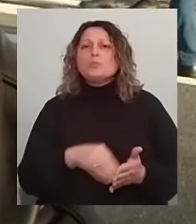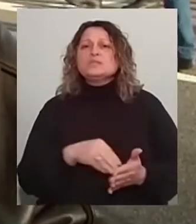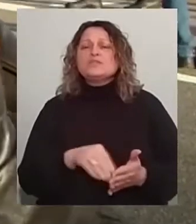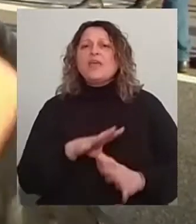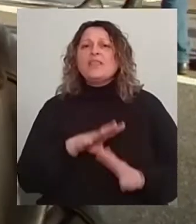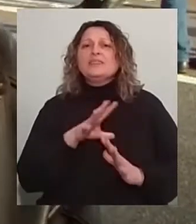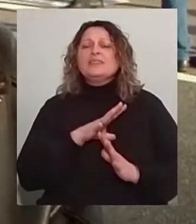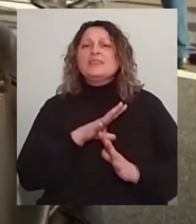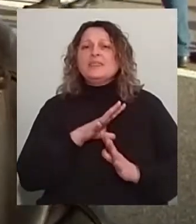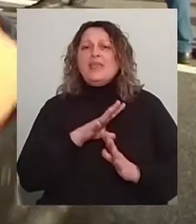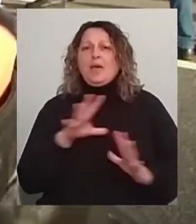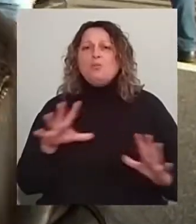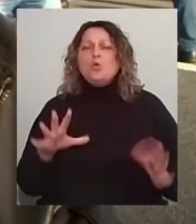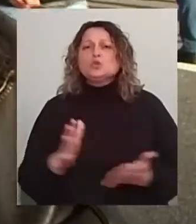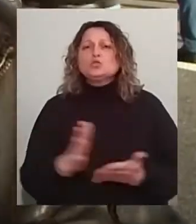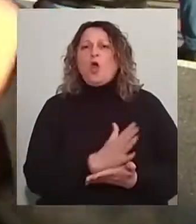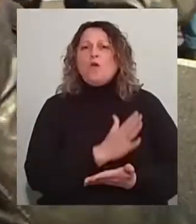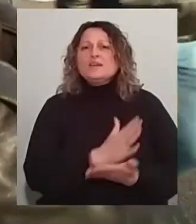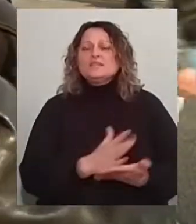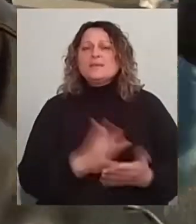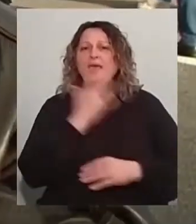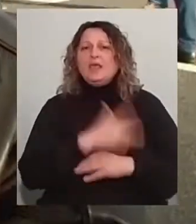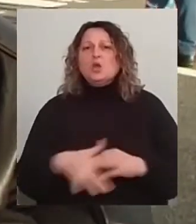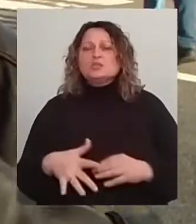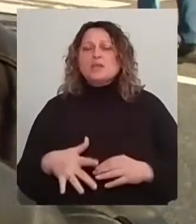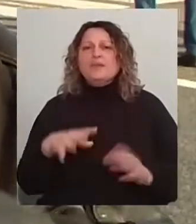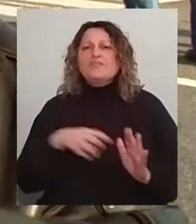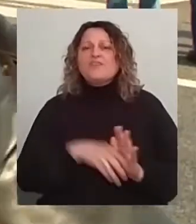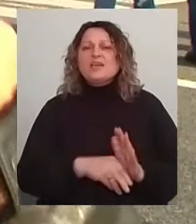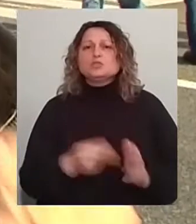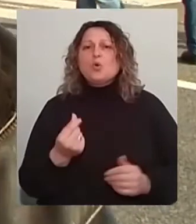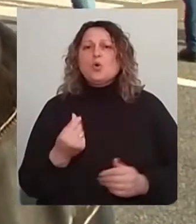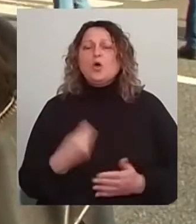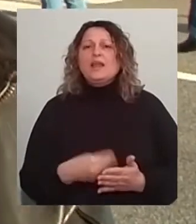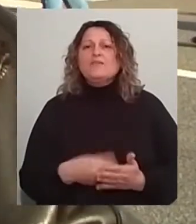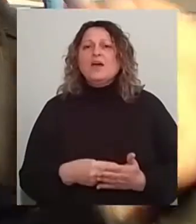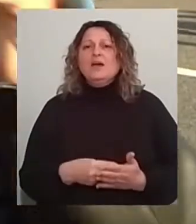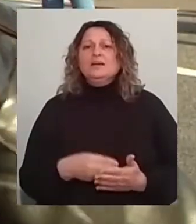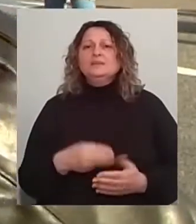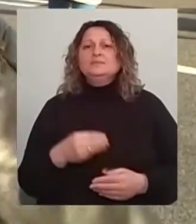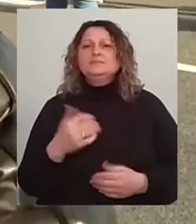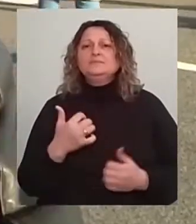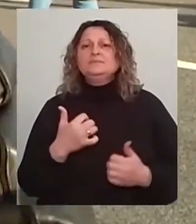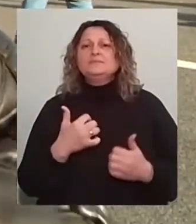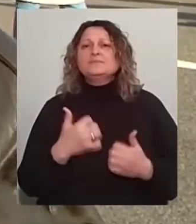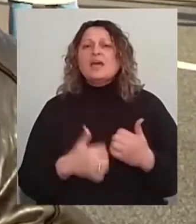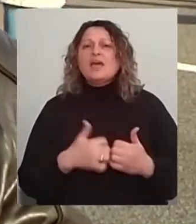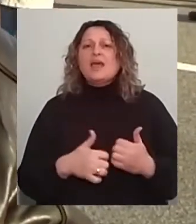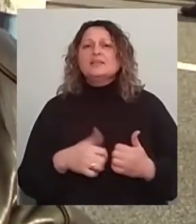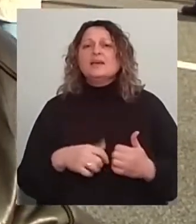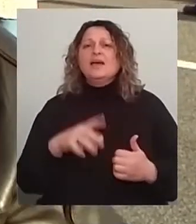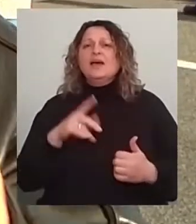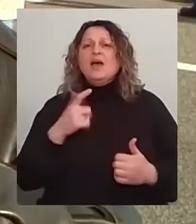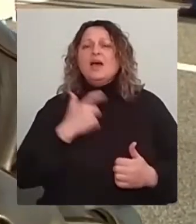пахло іноземцями. Це раз. Серед всіх. І серед фізичних осіб, і серед